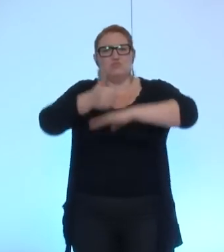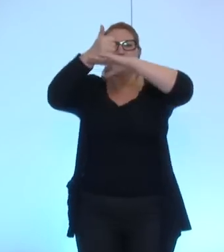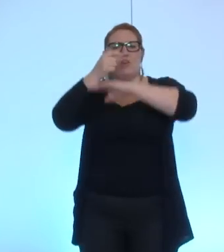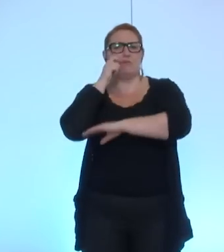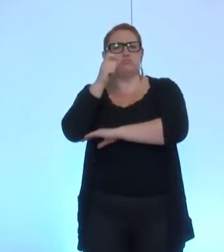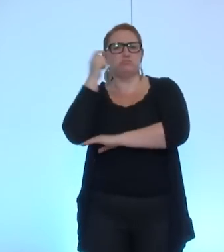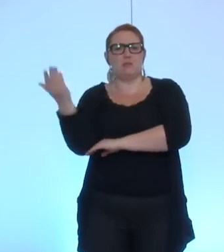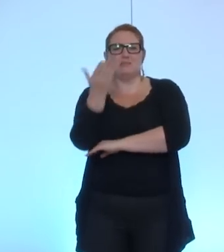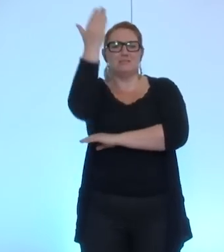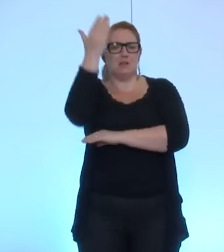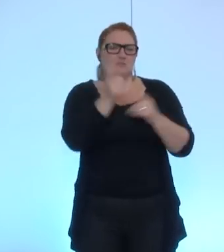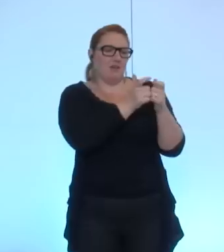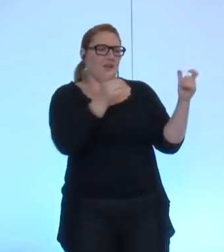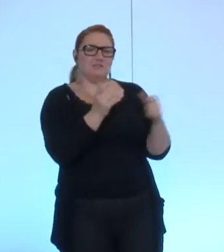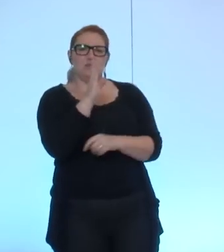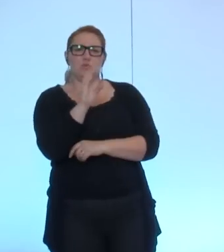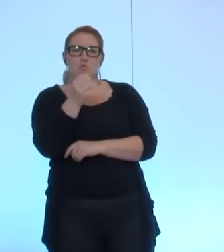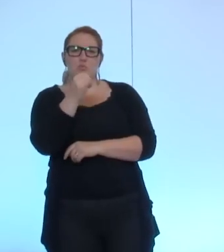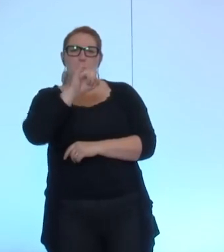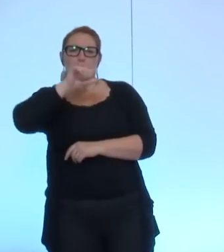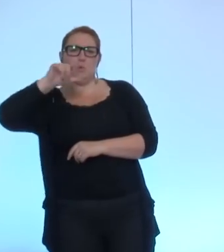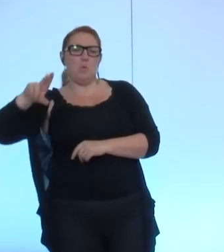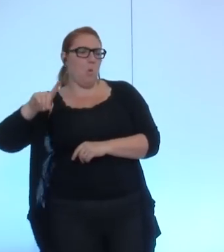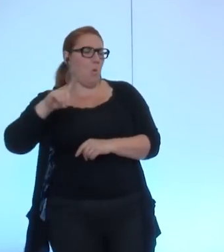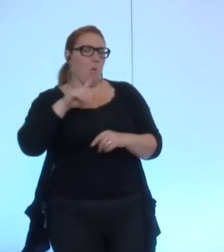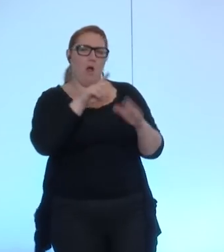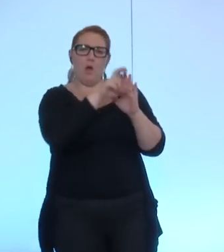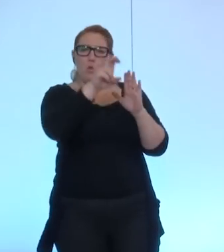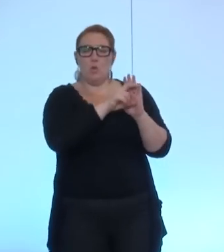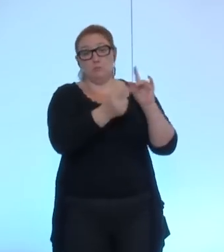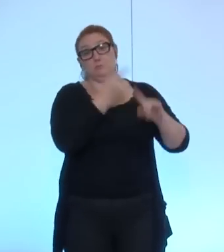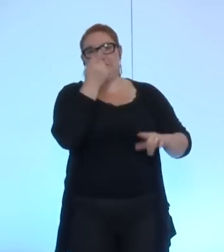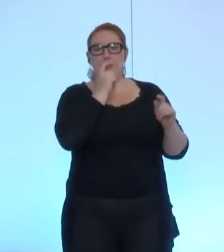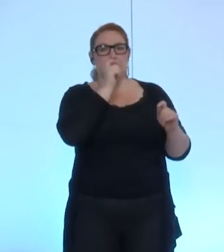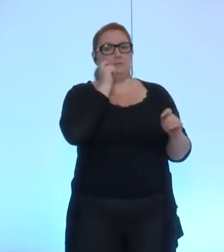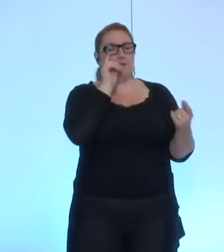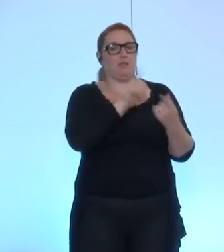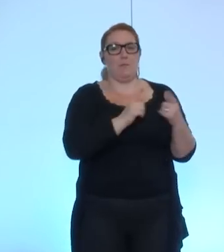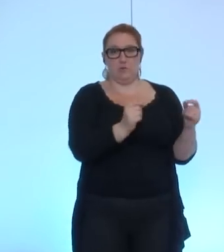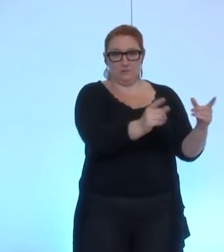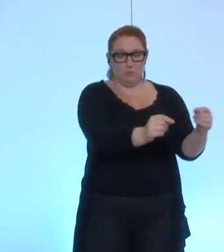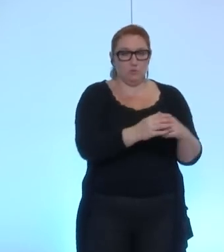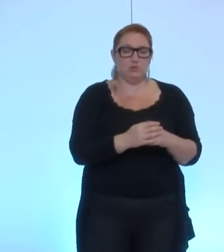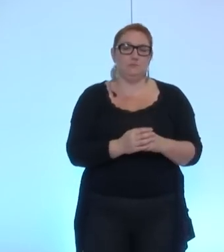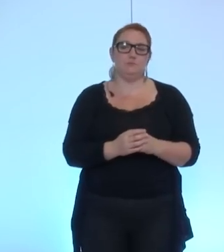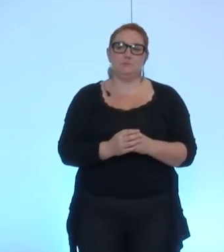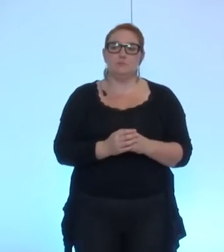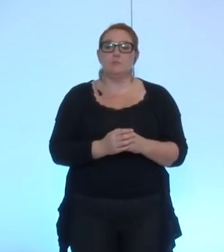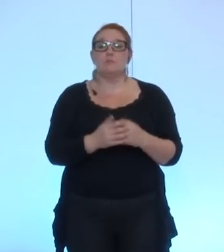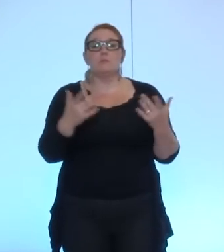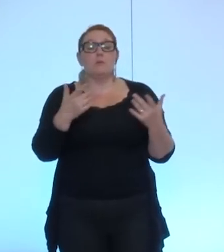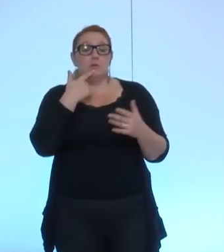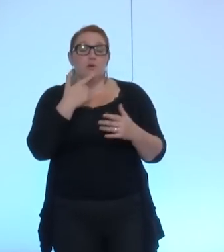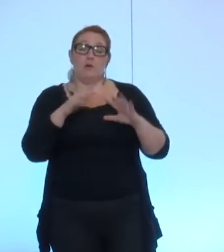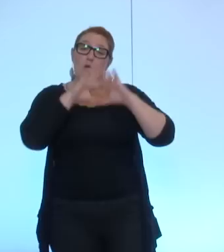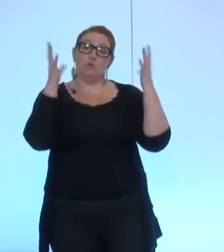Bonio de Grenoble, qui est un institut spécialisé en cancérologie, et un financement d'appel à projet, preuve du concept, six projets financés